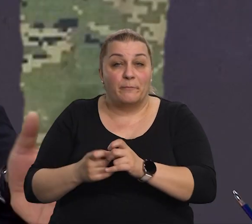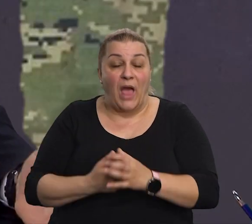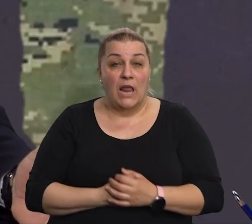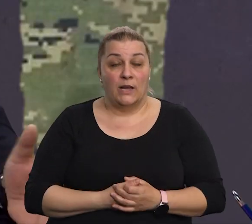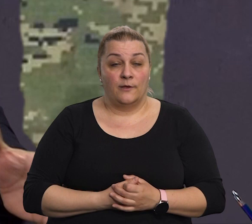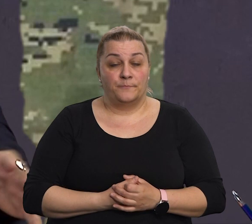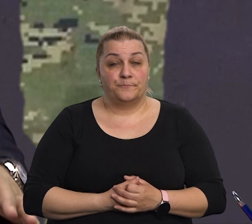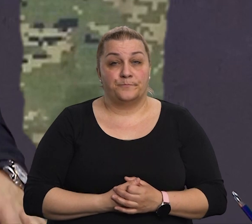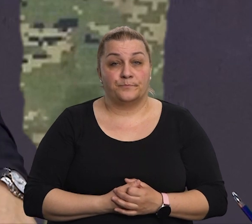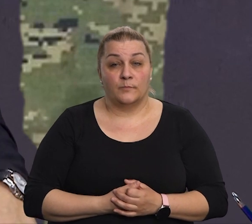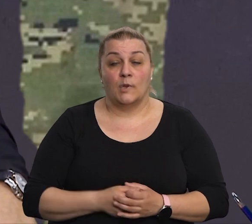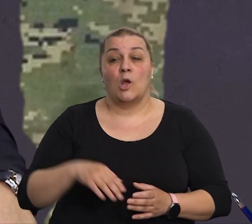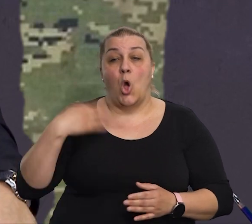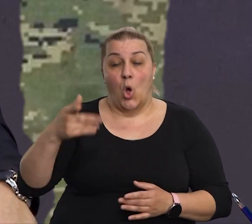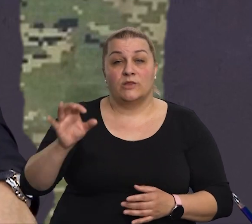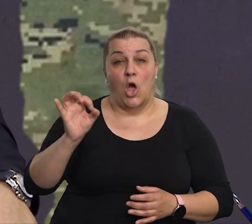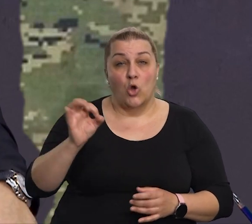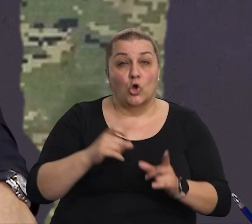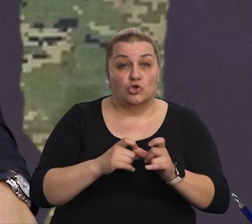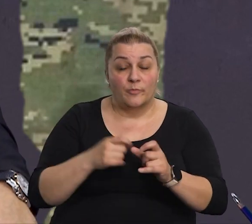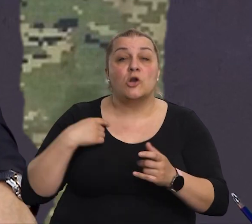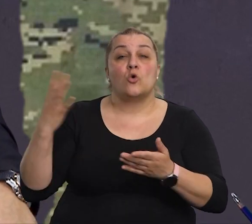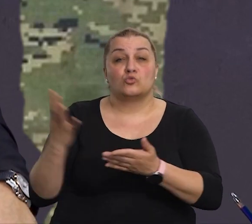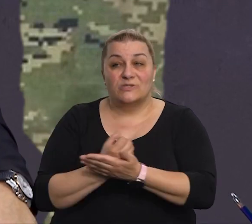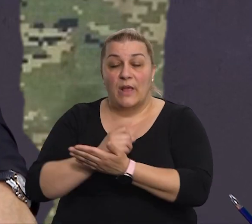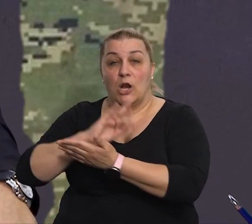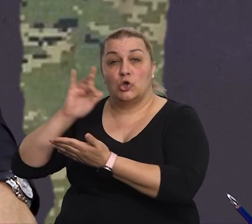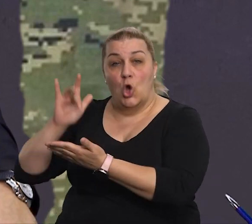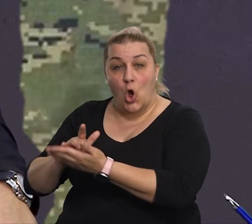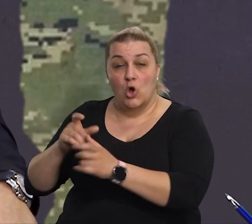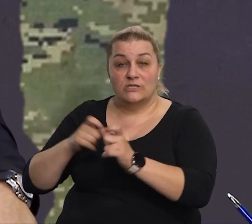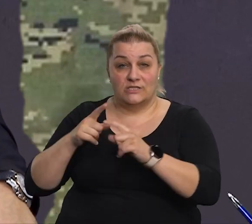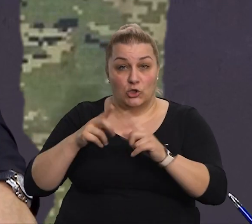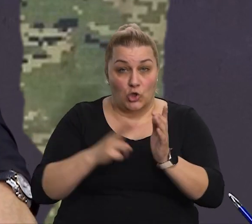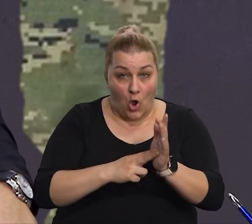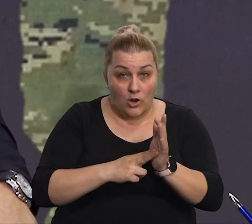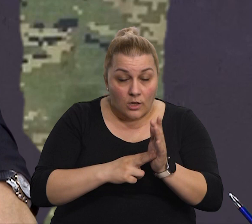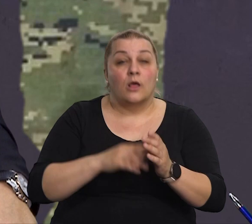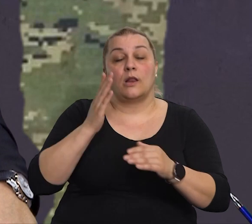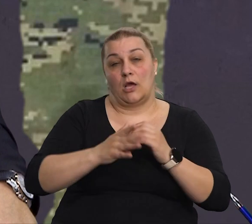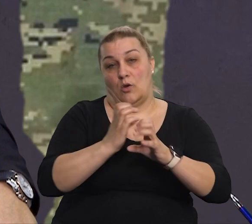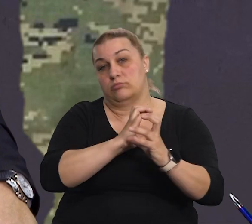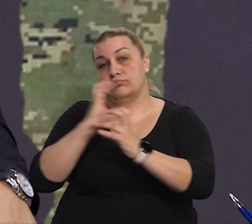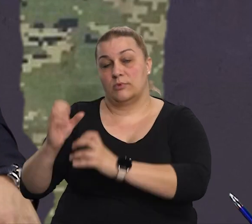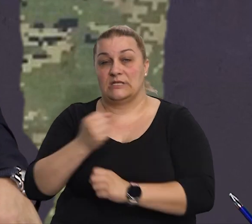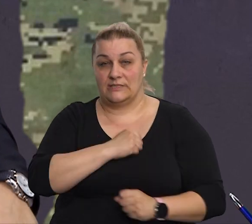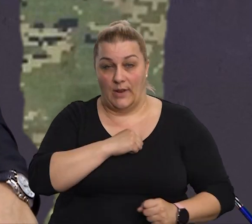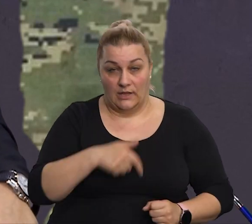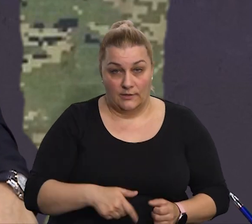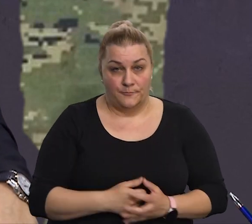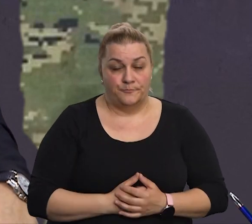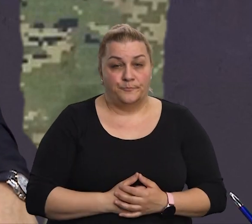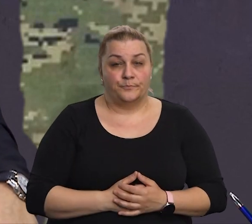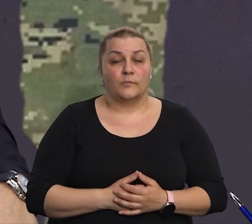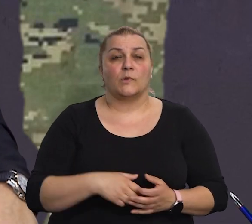sa otoka Šipana vratili smo, uspeli smo doći do Stona i tada smo vratili se u Split. ja sam ovde još